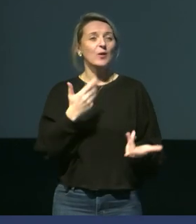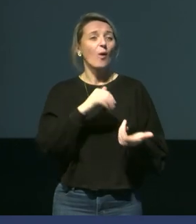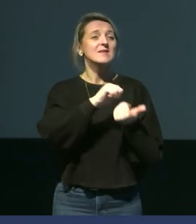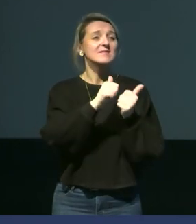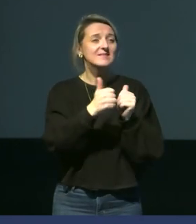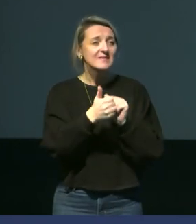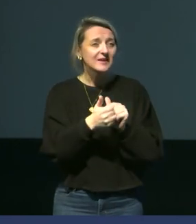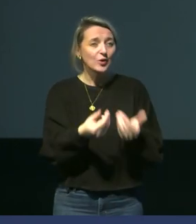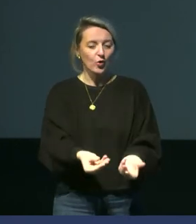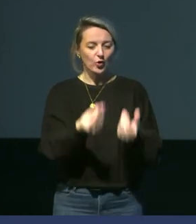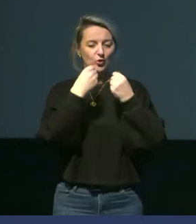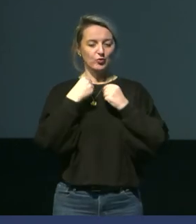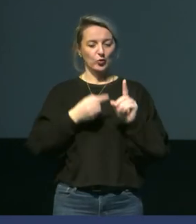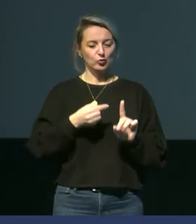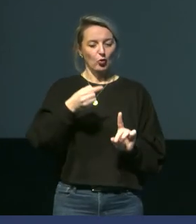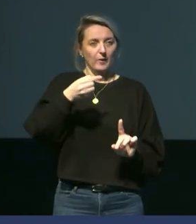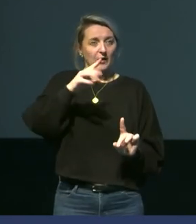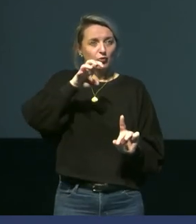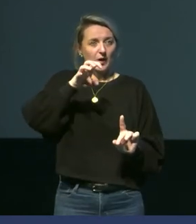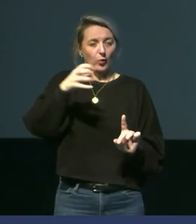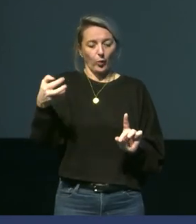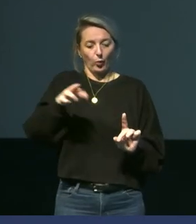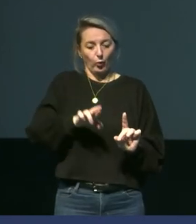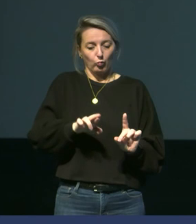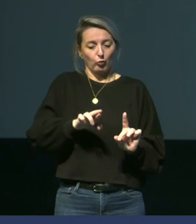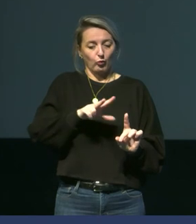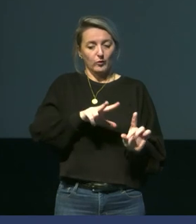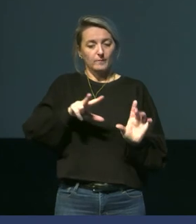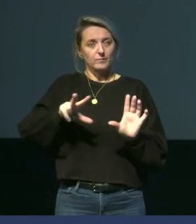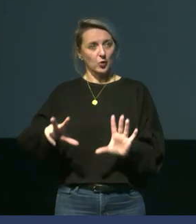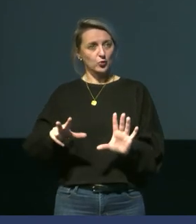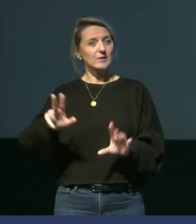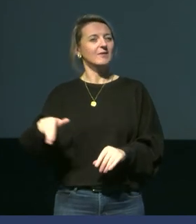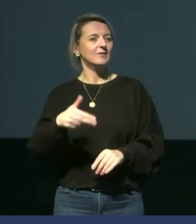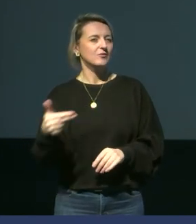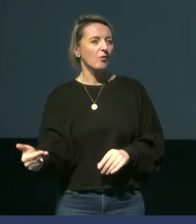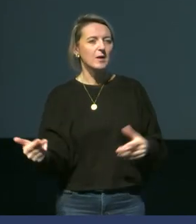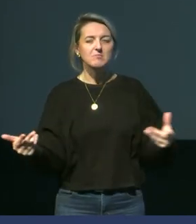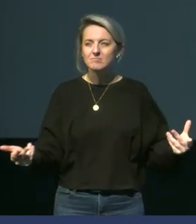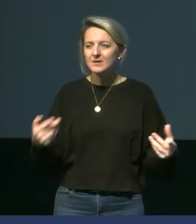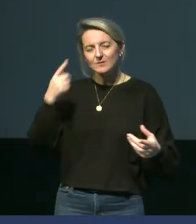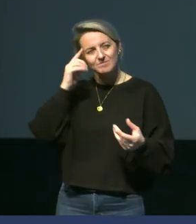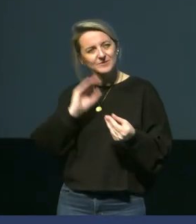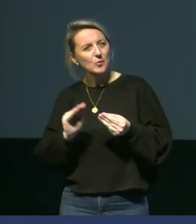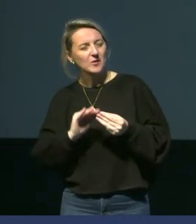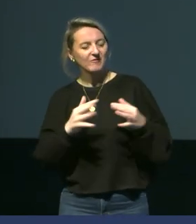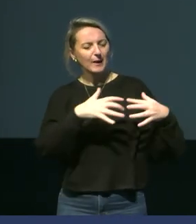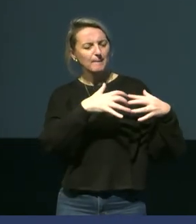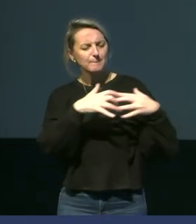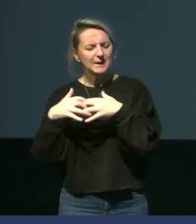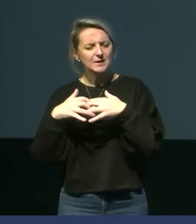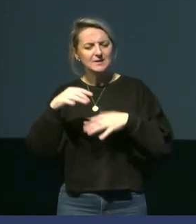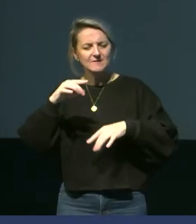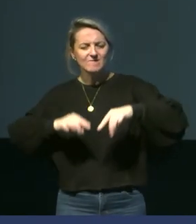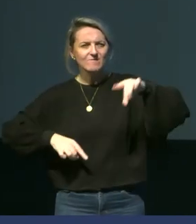faire diminuer sa température jusqu'à revenir à normothermie. La question,'est de savoir avec la variation de la banquise, c'est déjà quelque